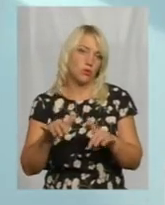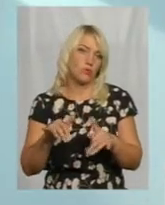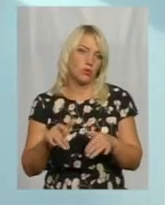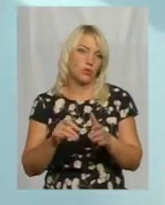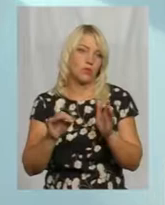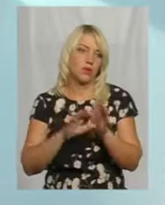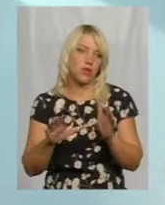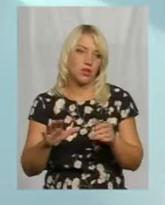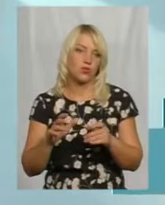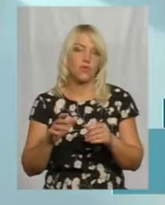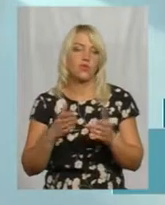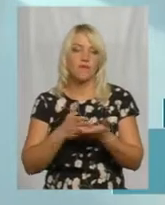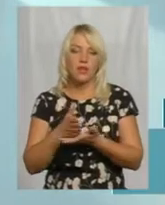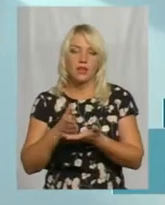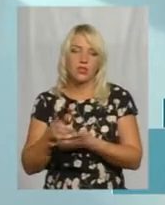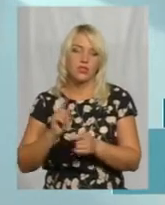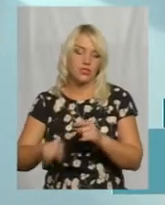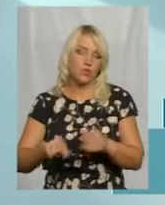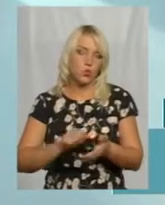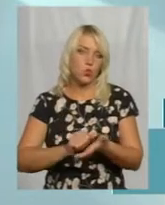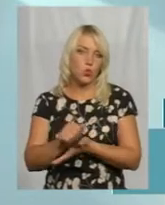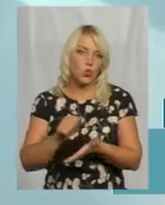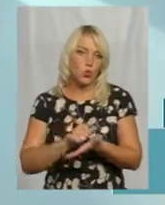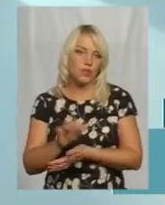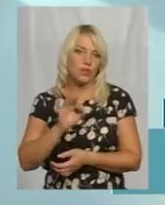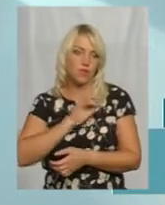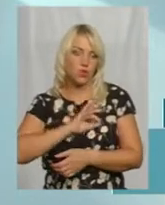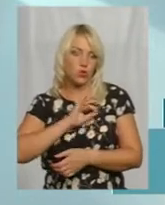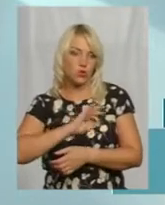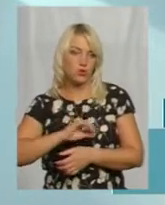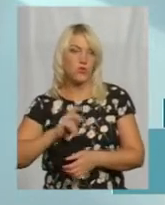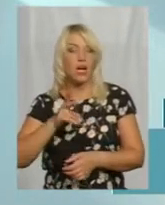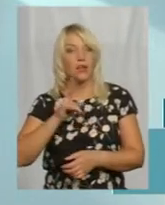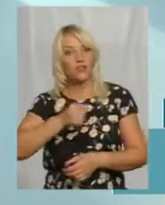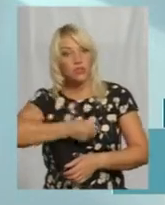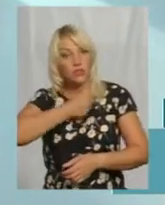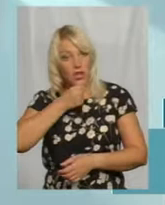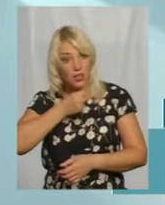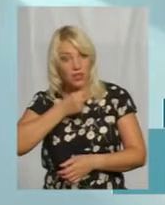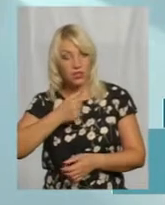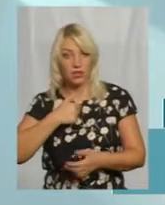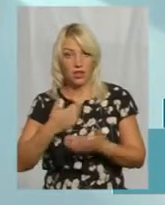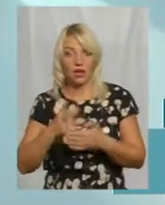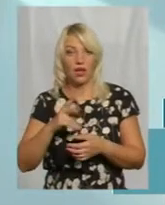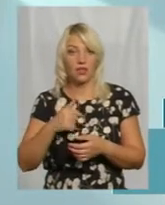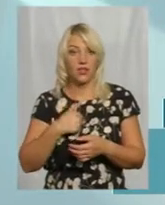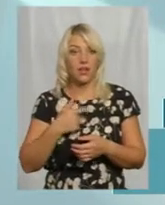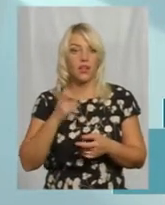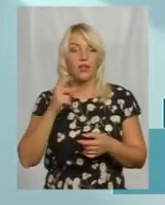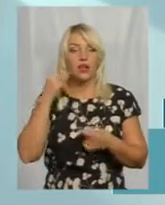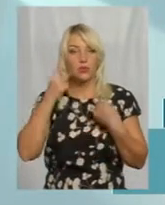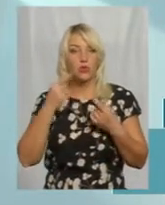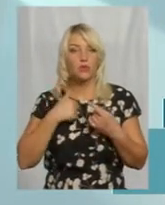електронні версії, і швидко друкувати, і використовувати. Ті, які старші, наприклад, мені, так, як і психолог